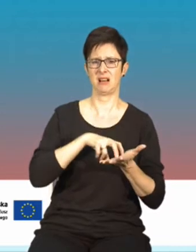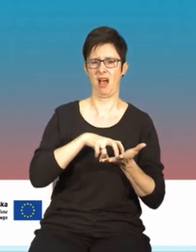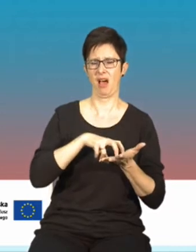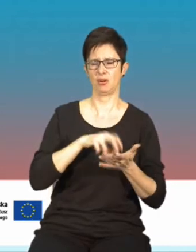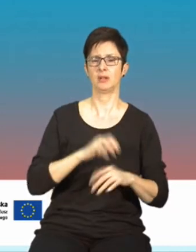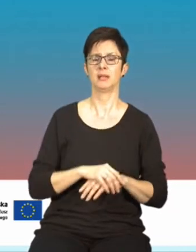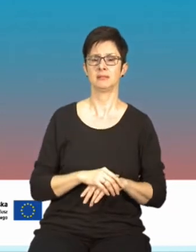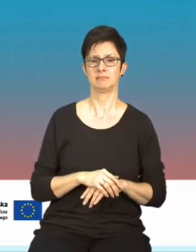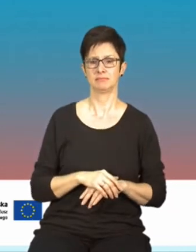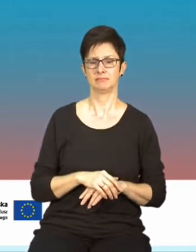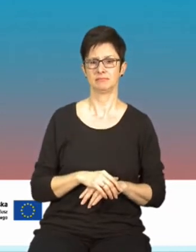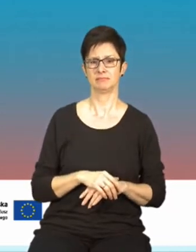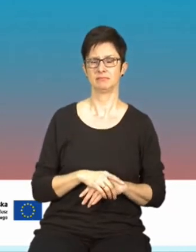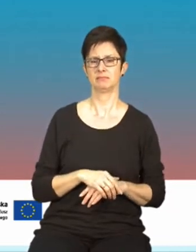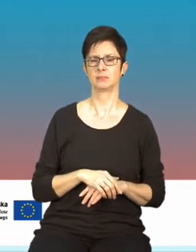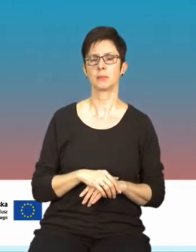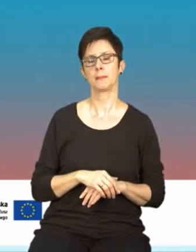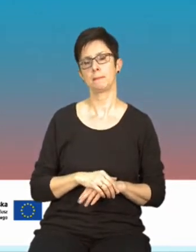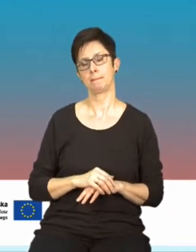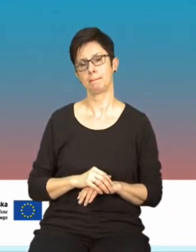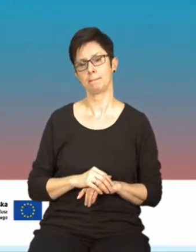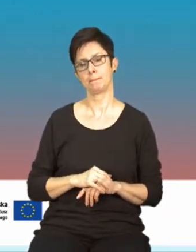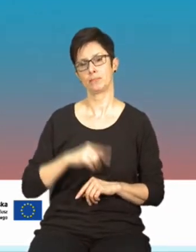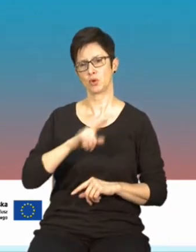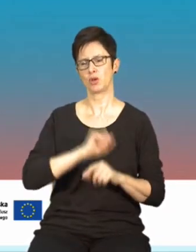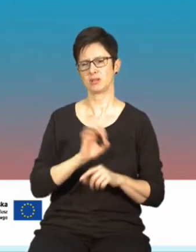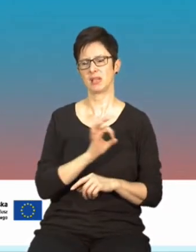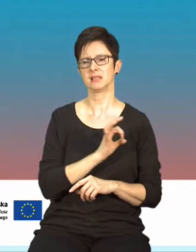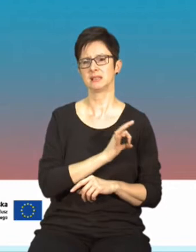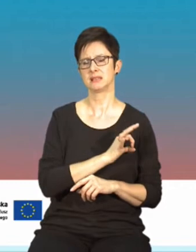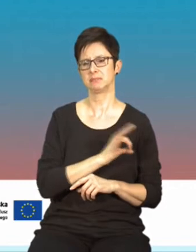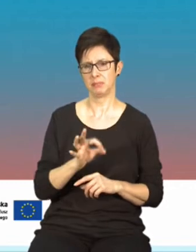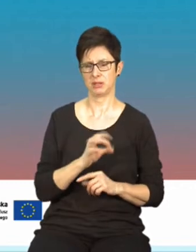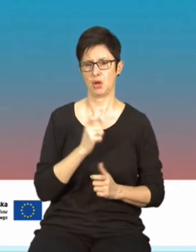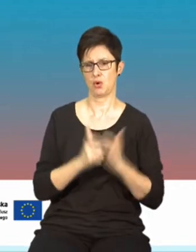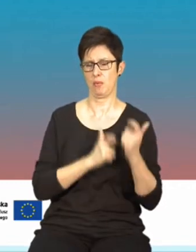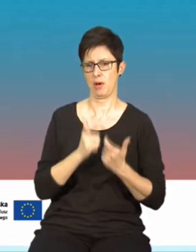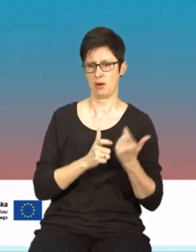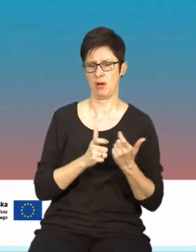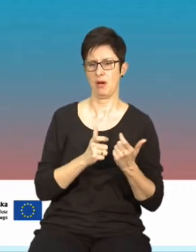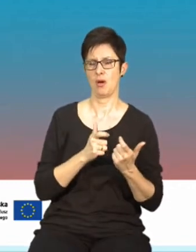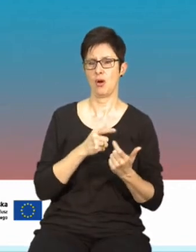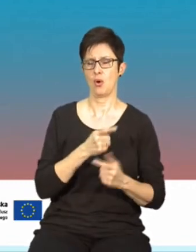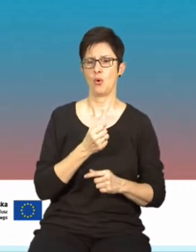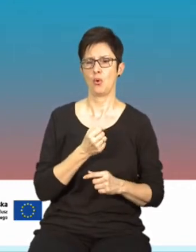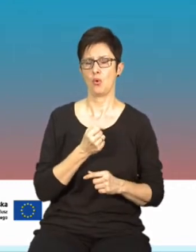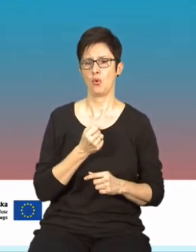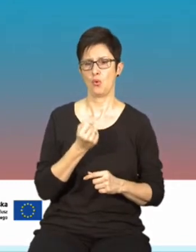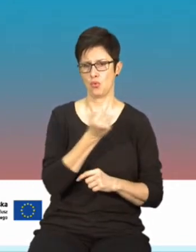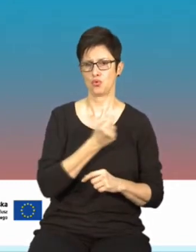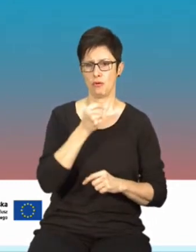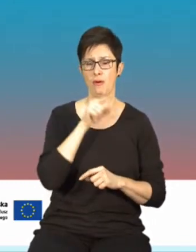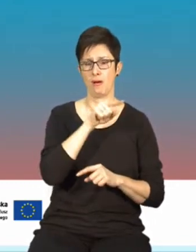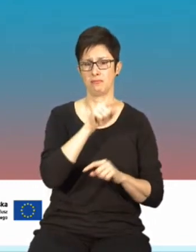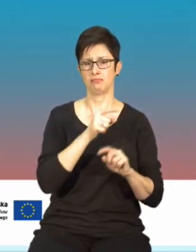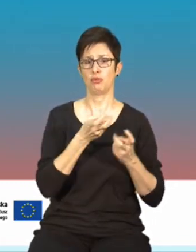jest jakby celowy zabieg, który stosują twórcy tych